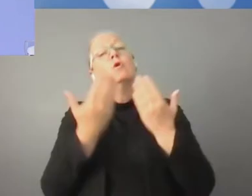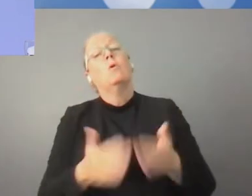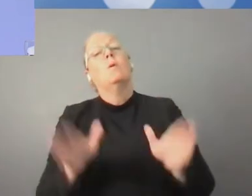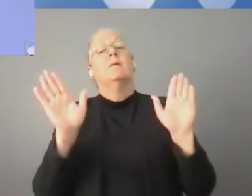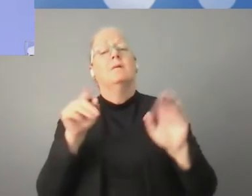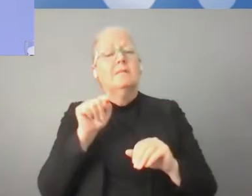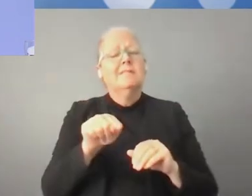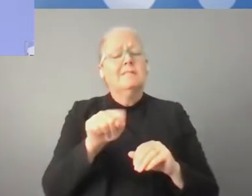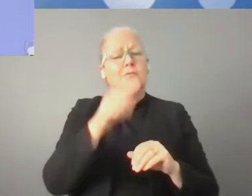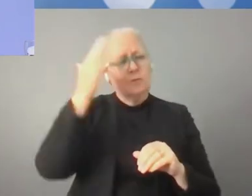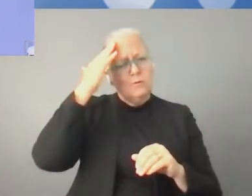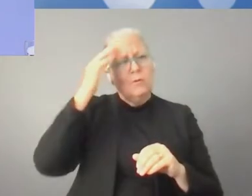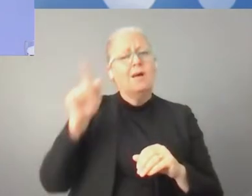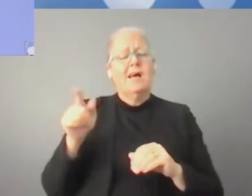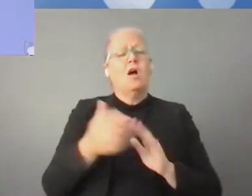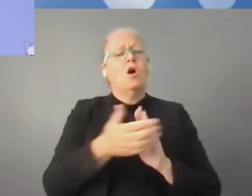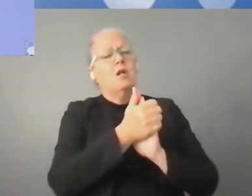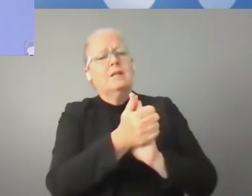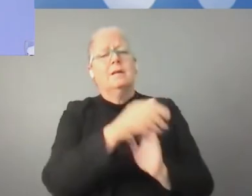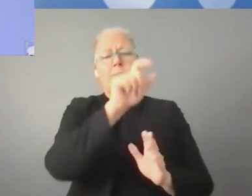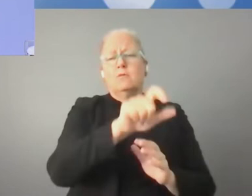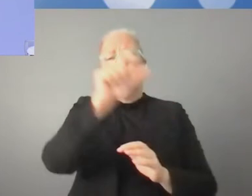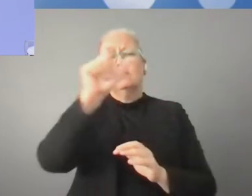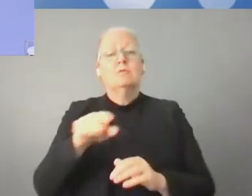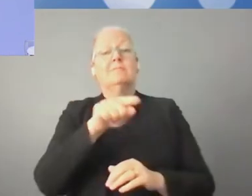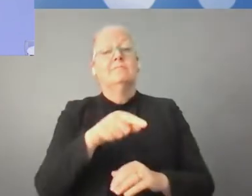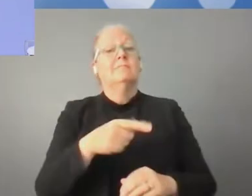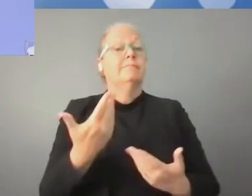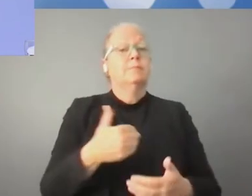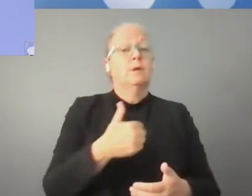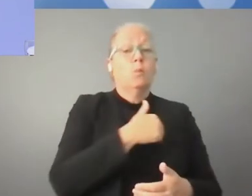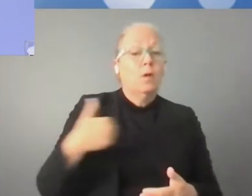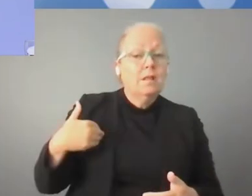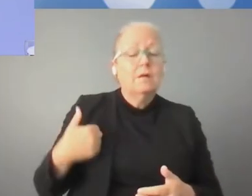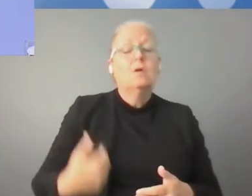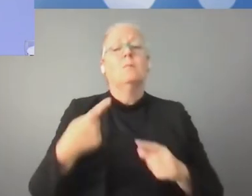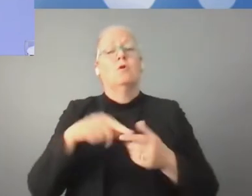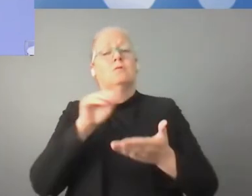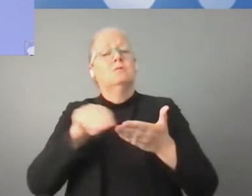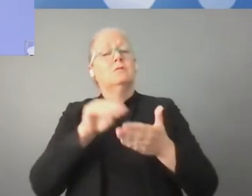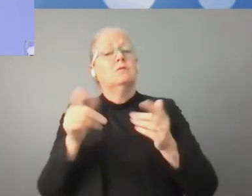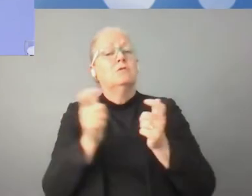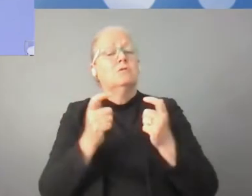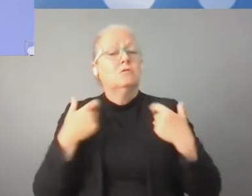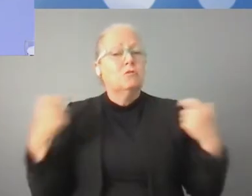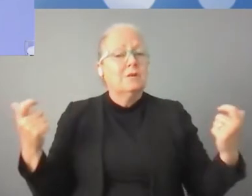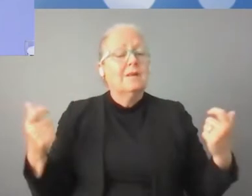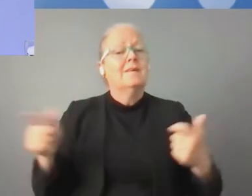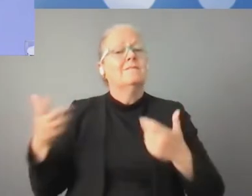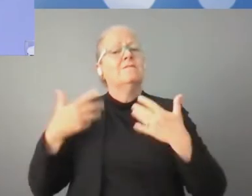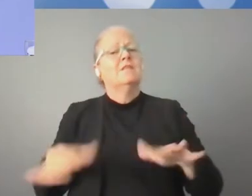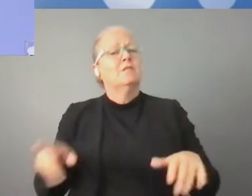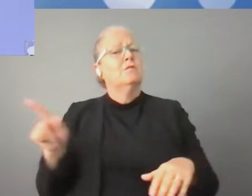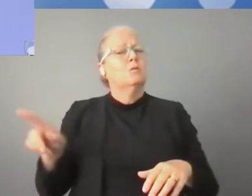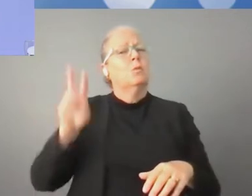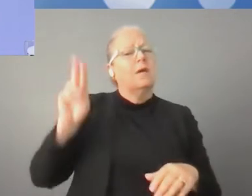podczas sesji otwierającej wysłuchaliśmy wielu uwag ze strony przedstawicieli rządu